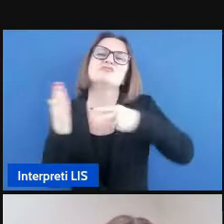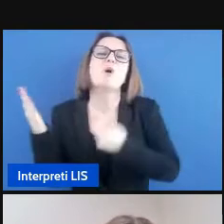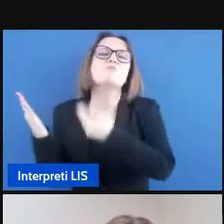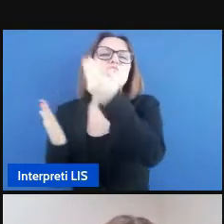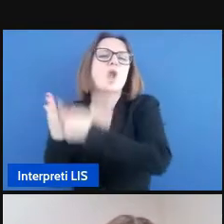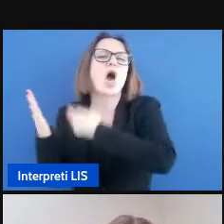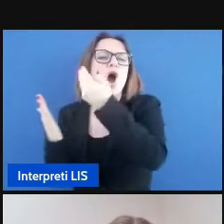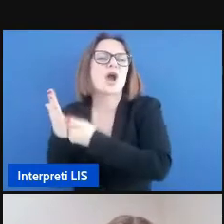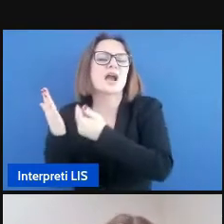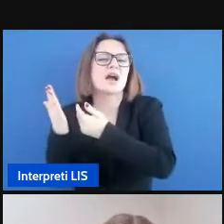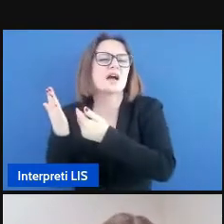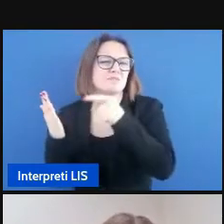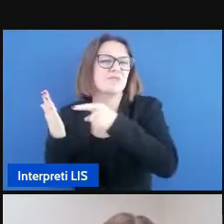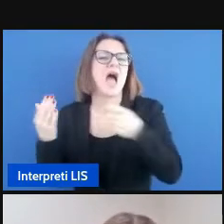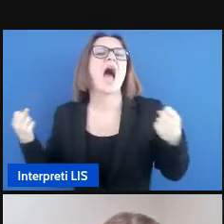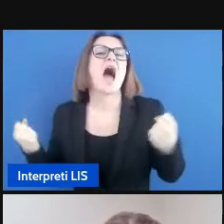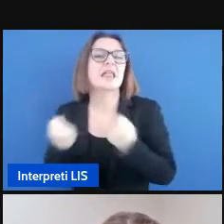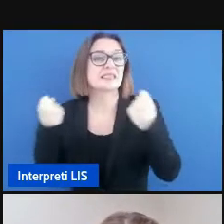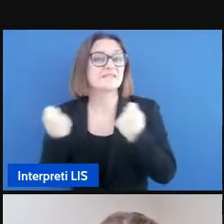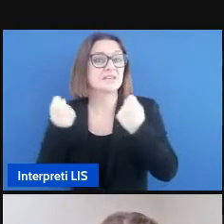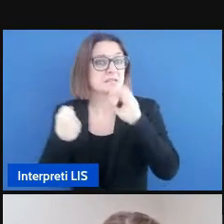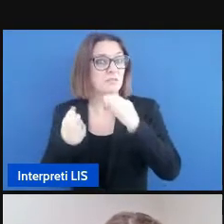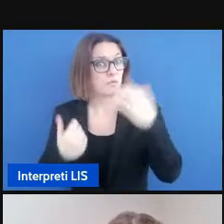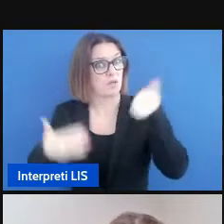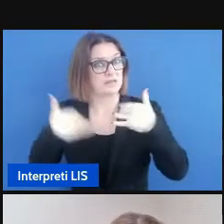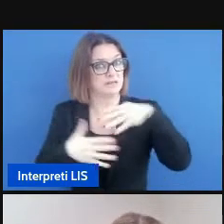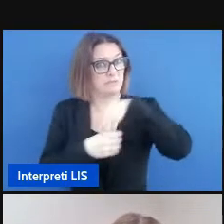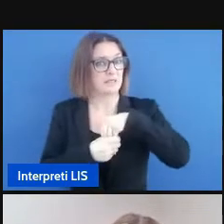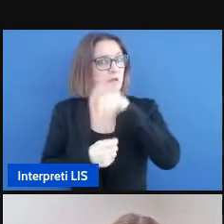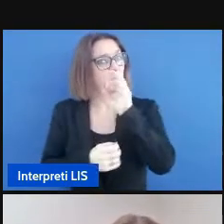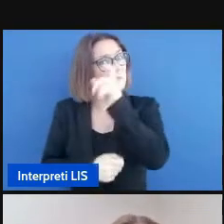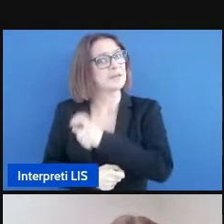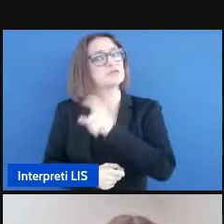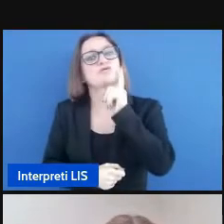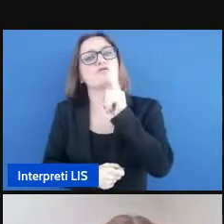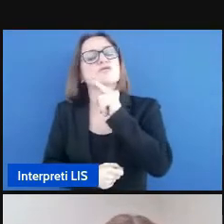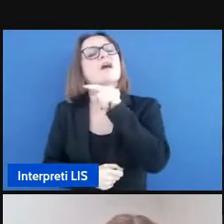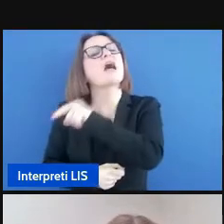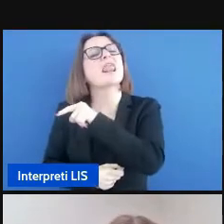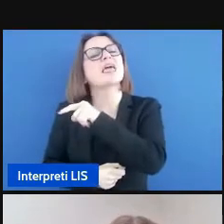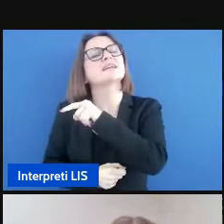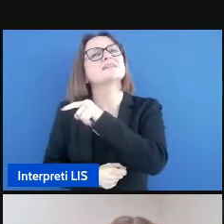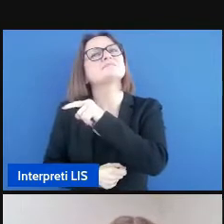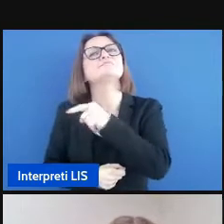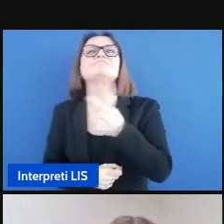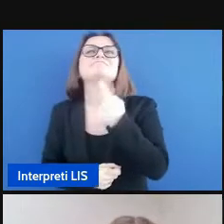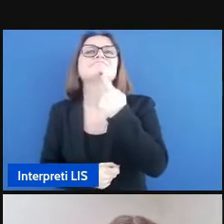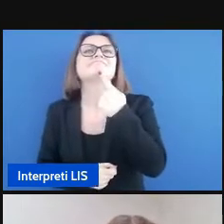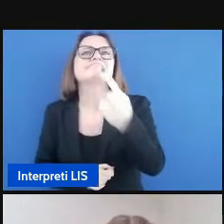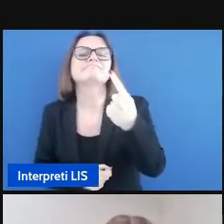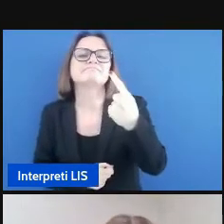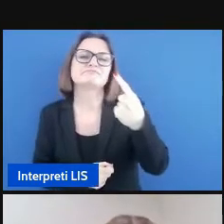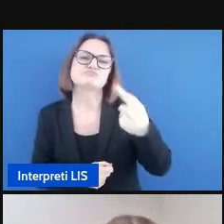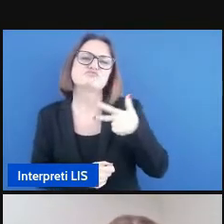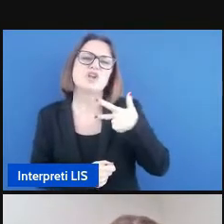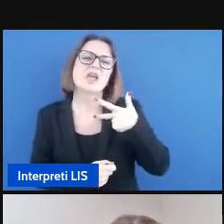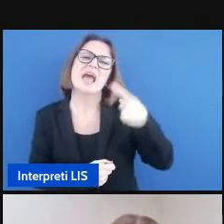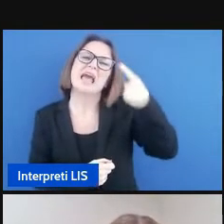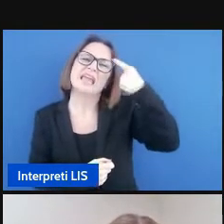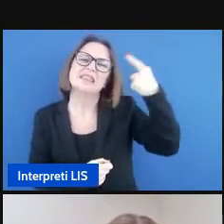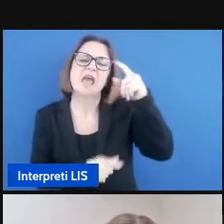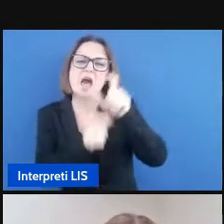attivista con disabilità una persona sorda lei contestava un'idea diffusa